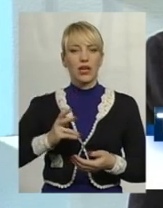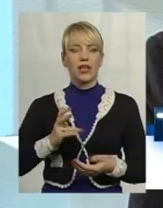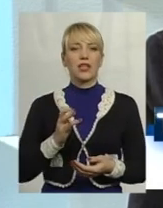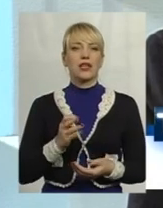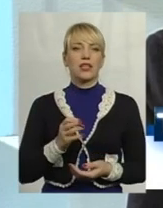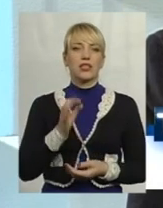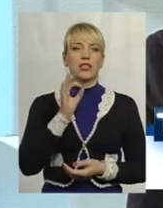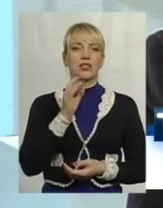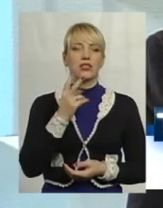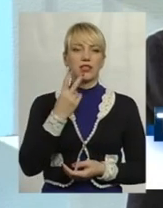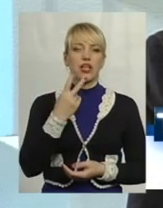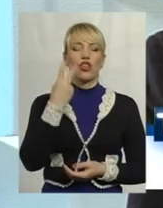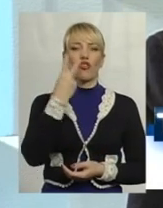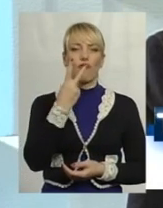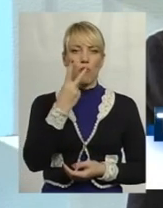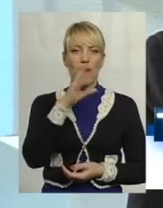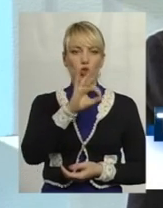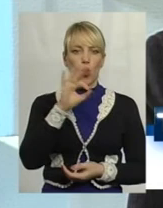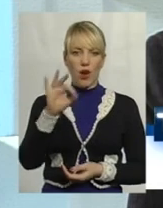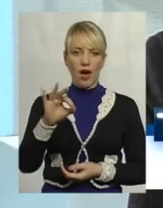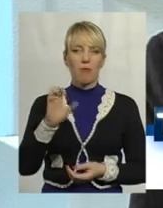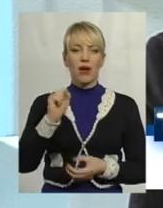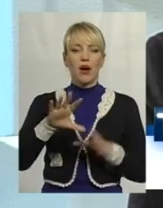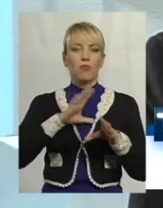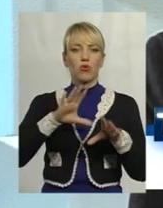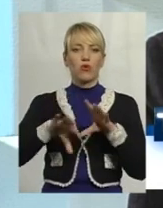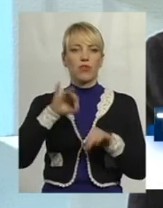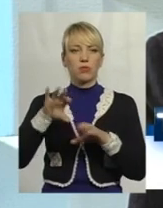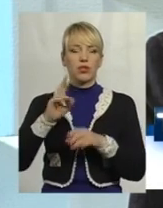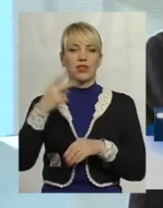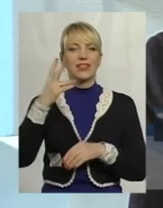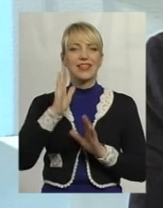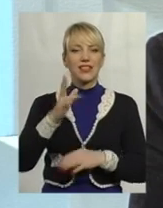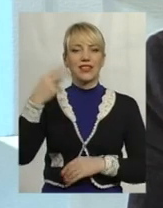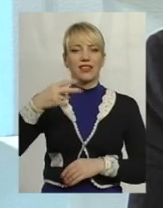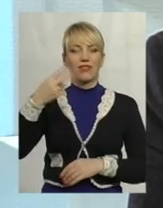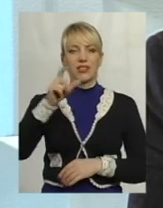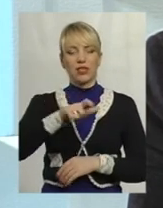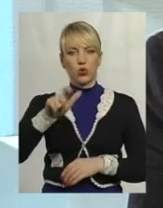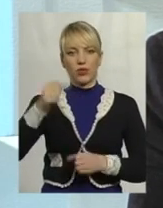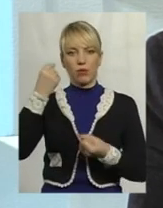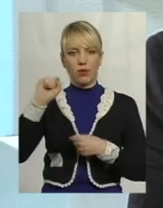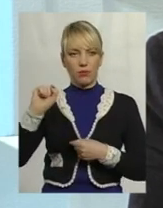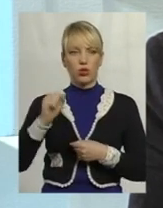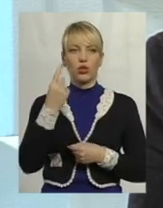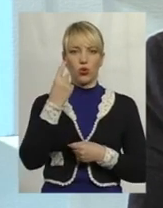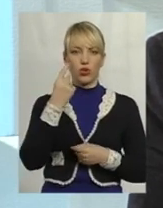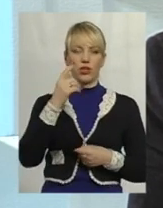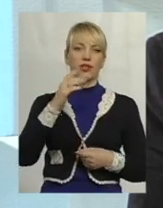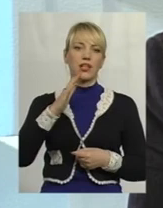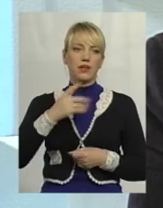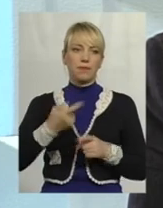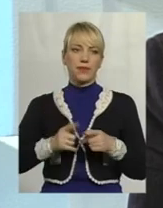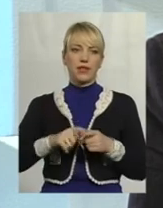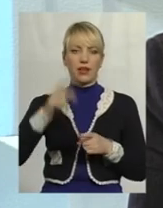двома нулями, а було відібрано лише 20 переможців з усієї держави, тому числі і один з Смельниччини, Смельницького,